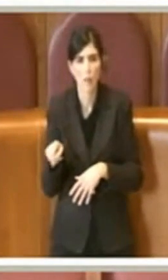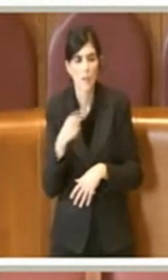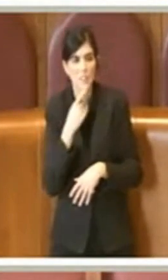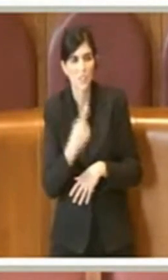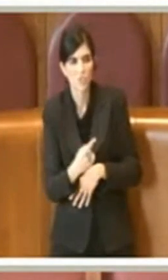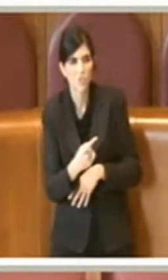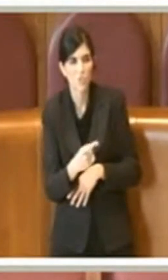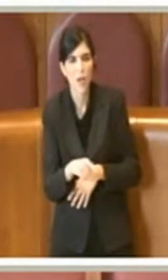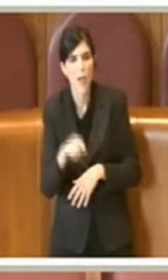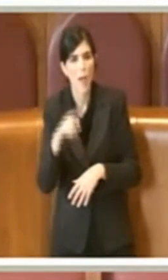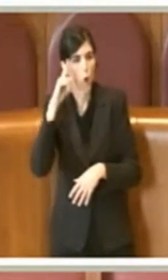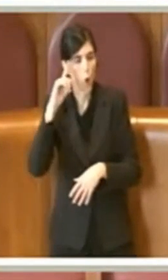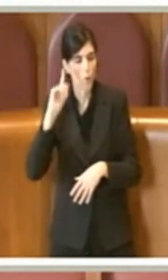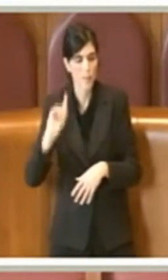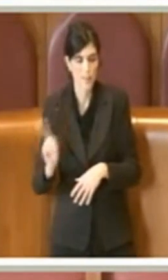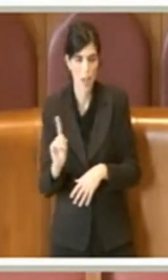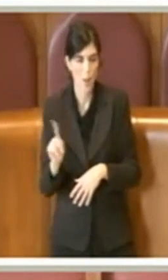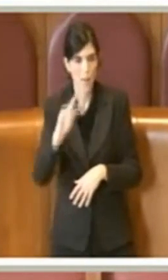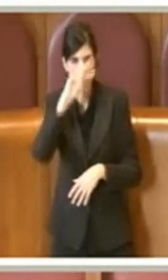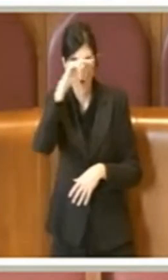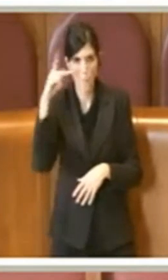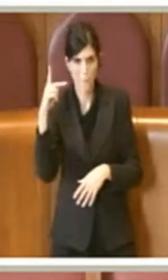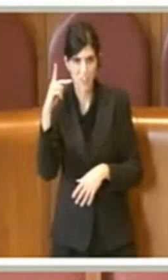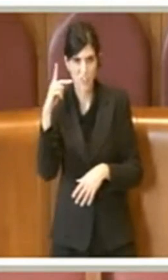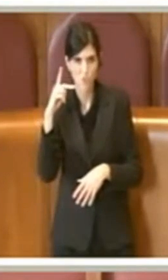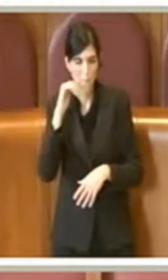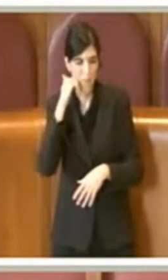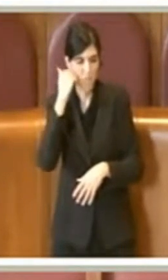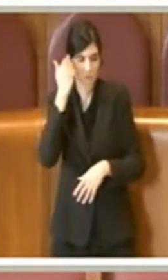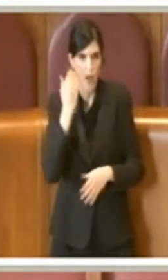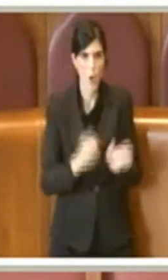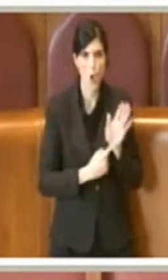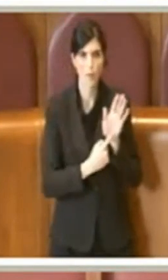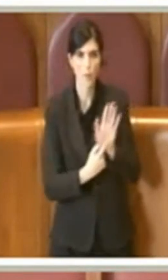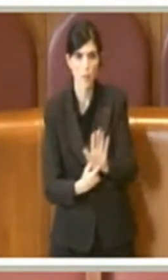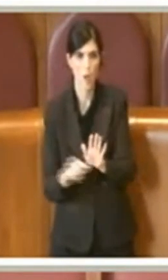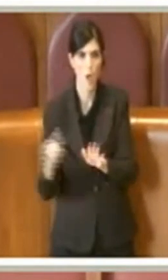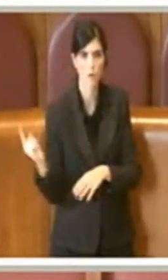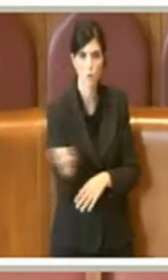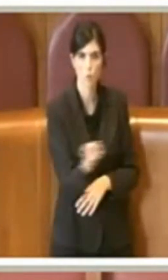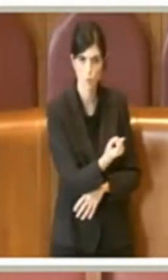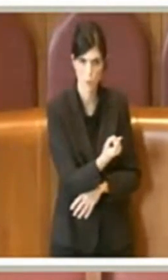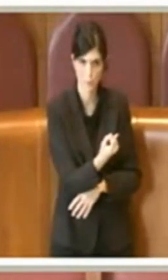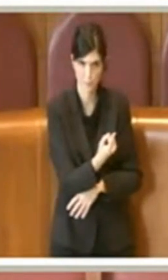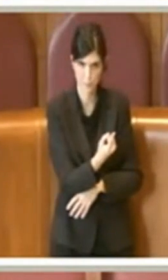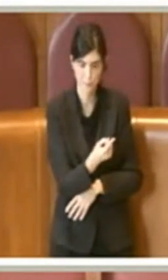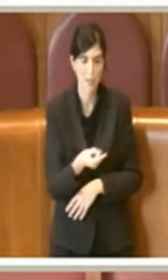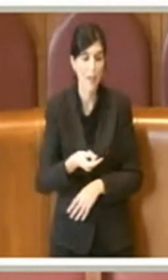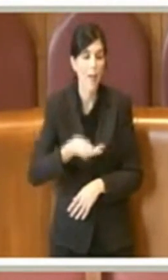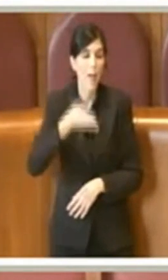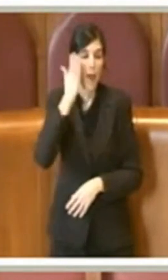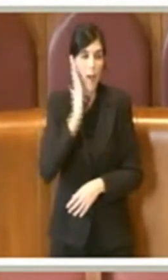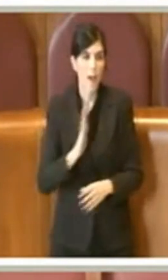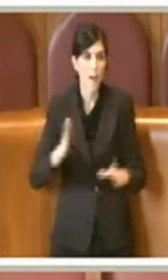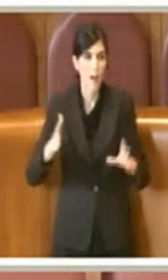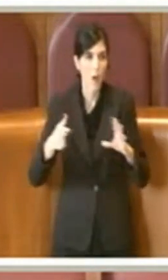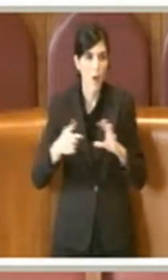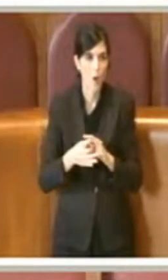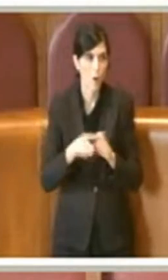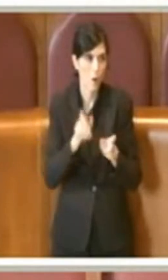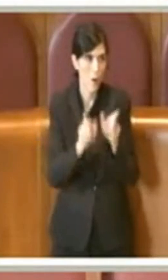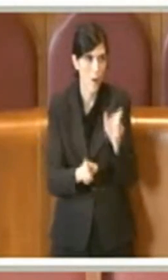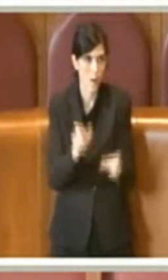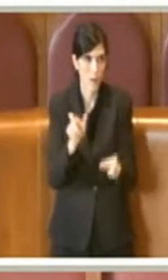usassero esporre le loro vergogne. Ecco, cari colleghi, noi oggi siamo qua a decidere se